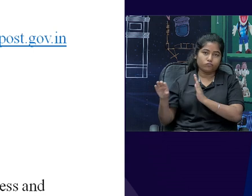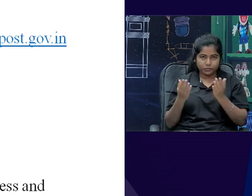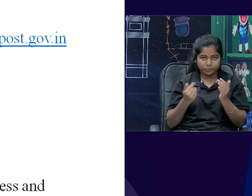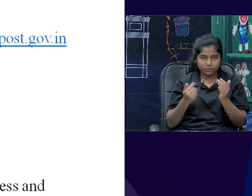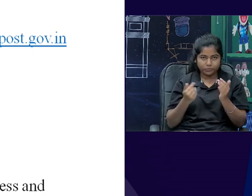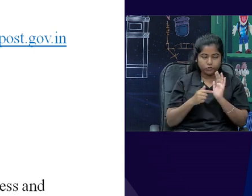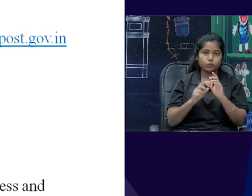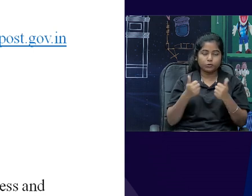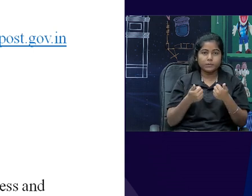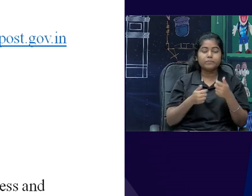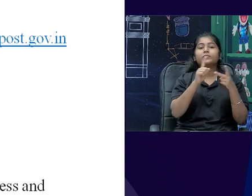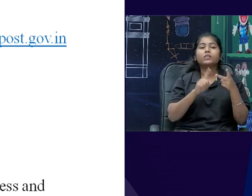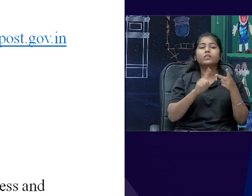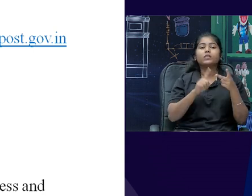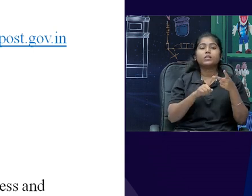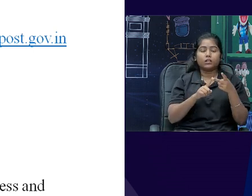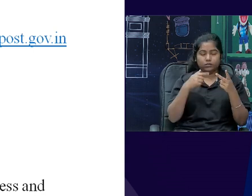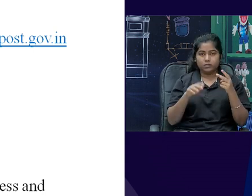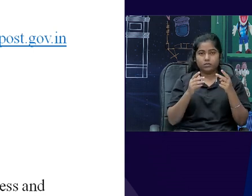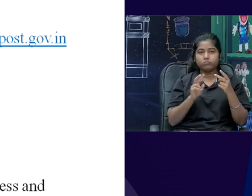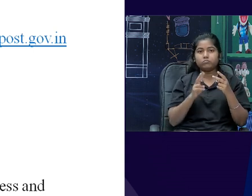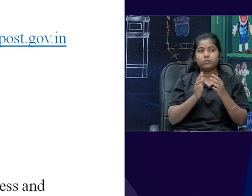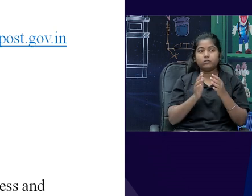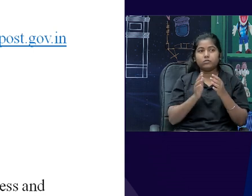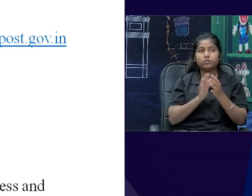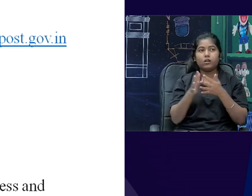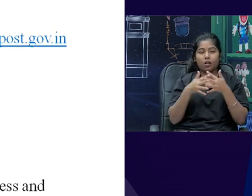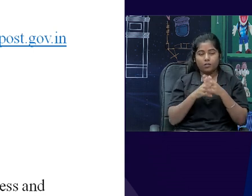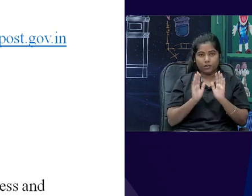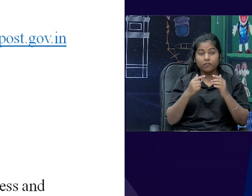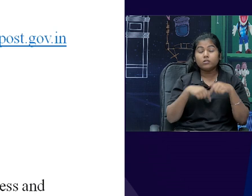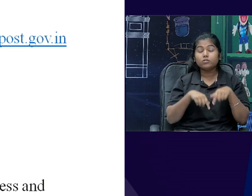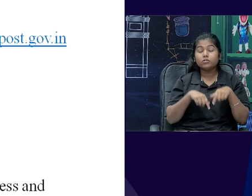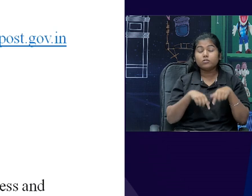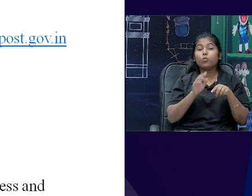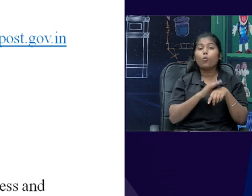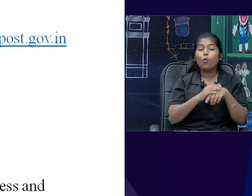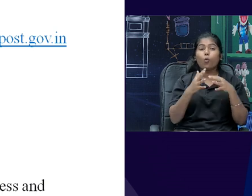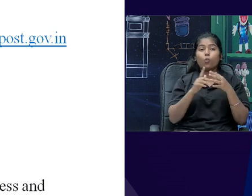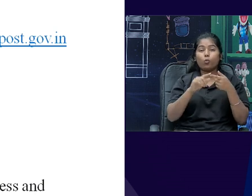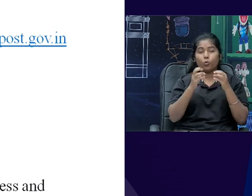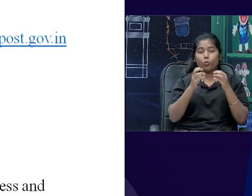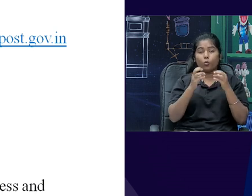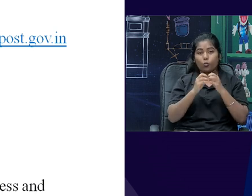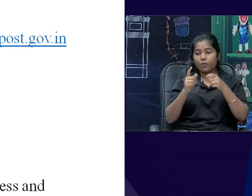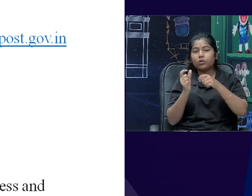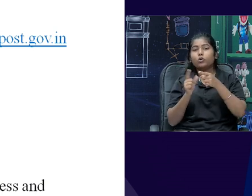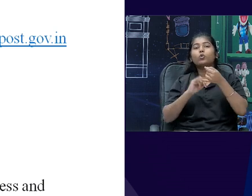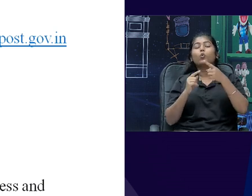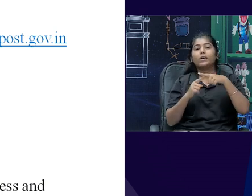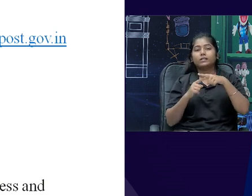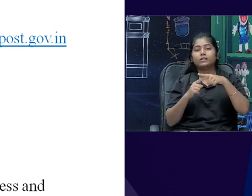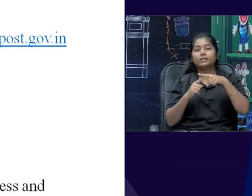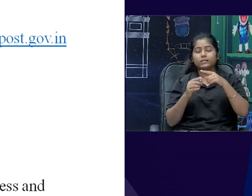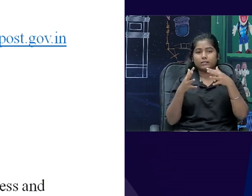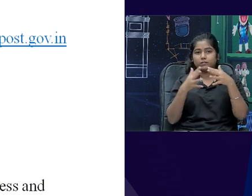एक और homework modification है जो web quest के नाम से कि आप website visit कर रहे हैं for example